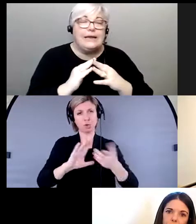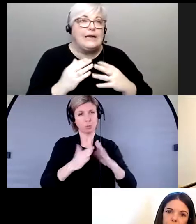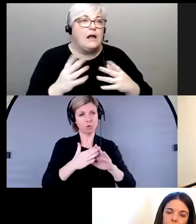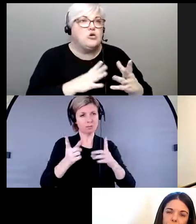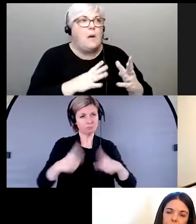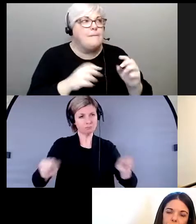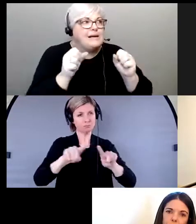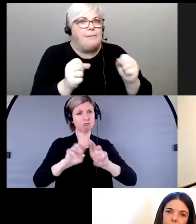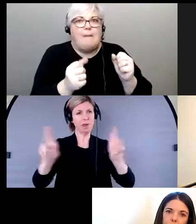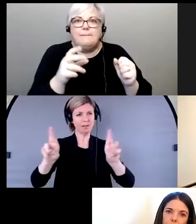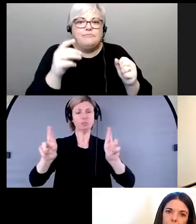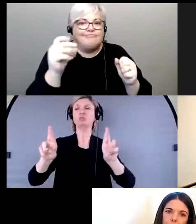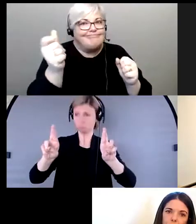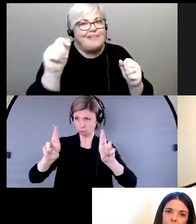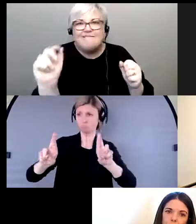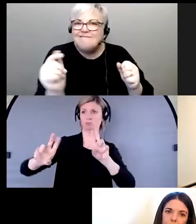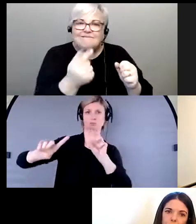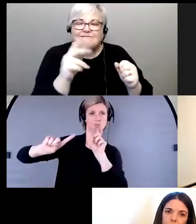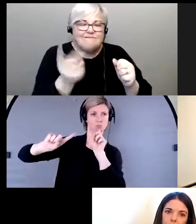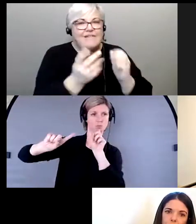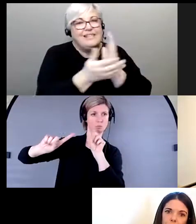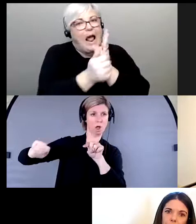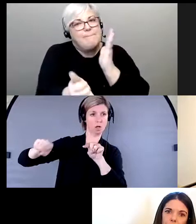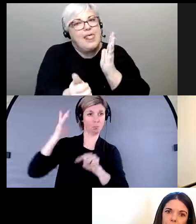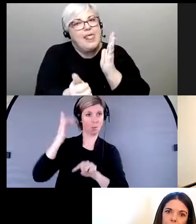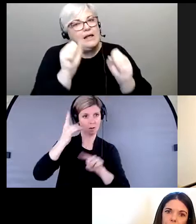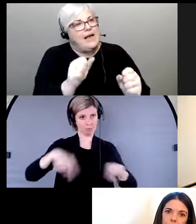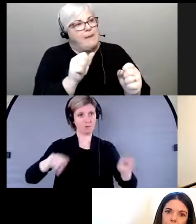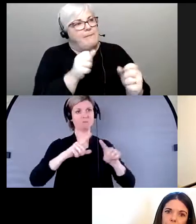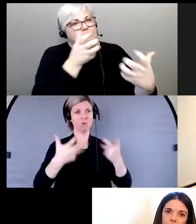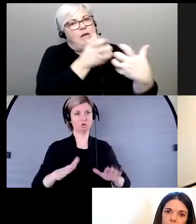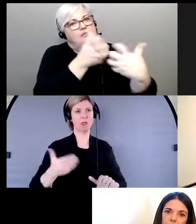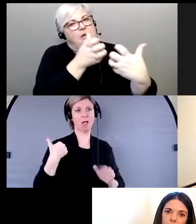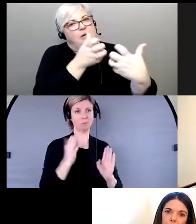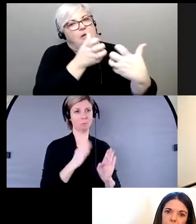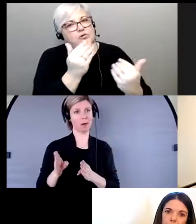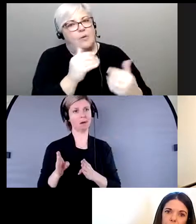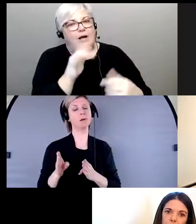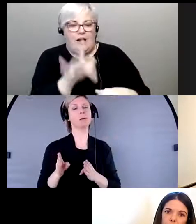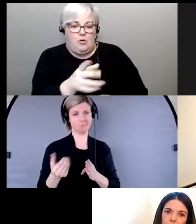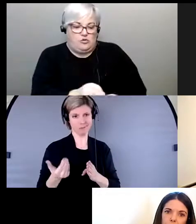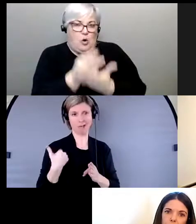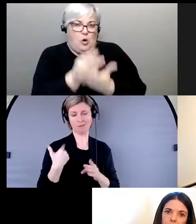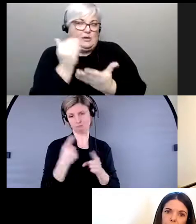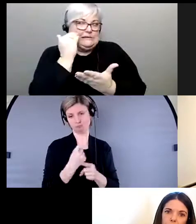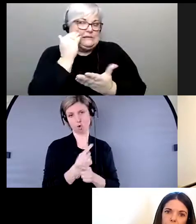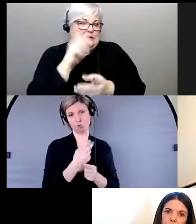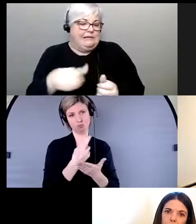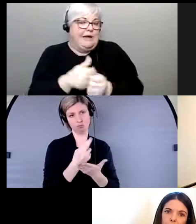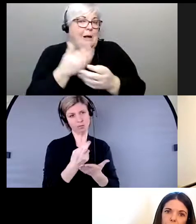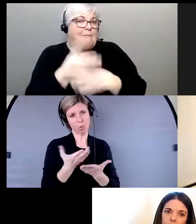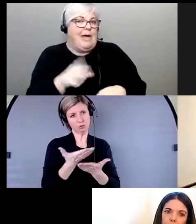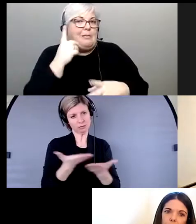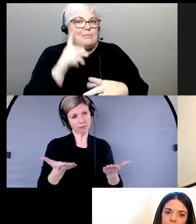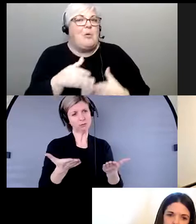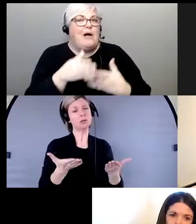habilité de pouvoir répondre aux besoins de leur communauté parce qu'ils ont reçu les ressources nécessaires pour pouvoir le